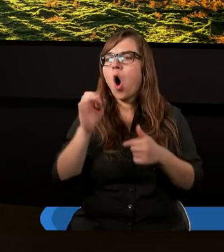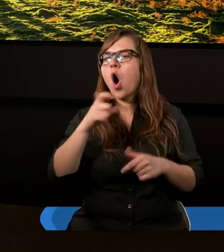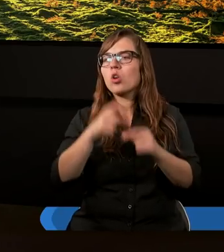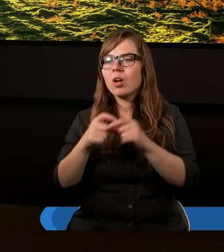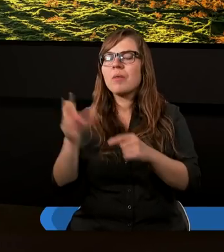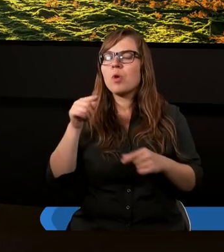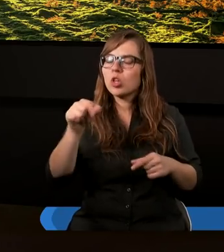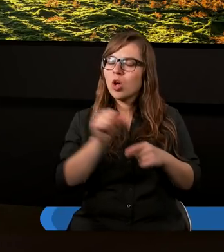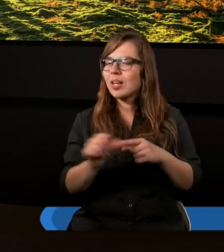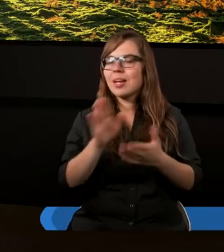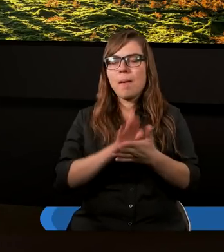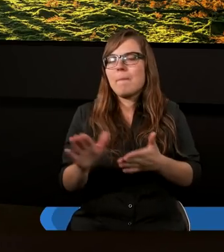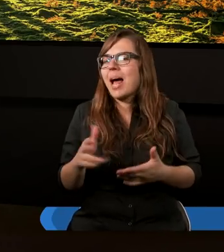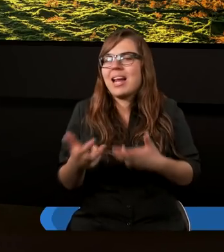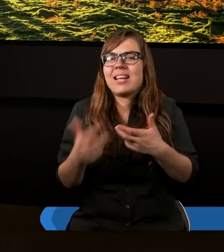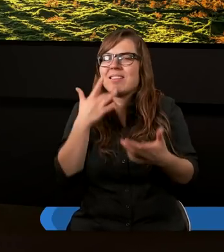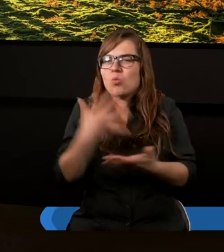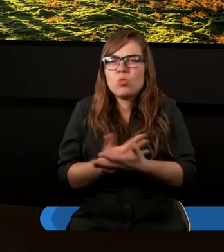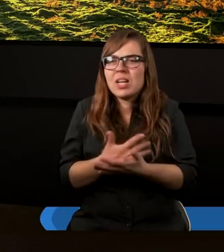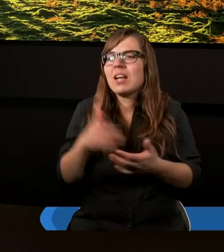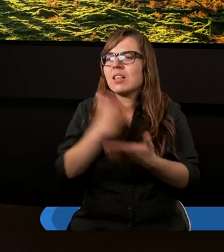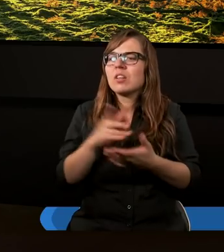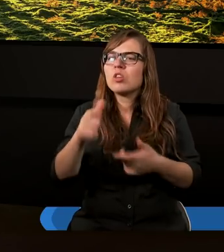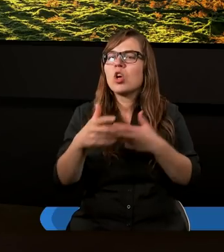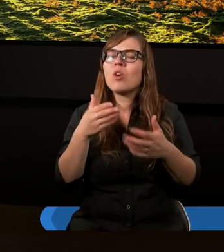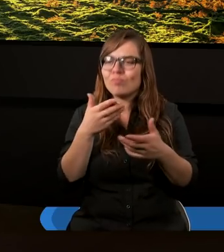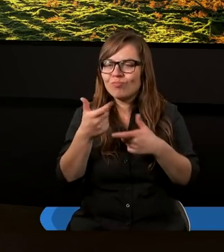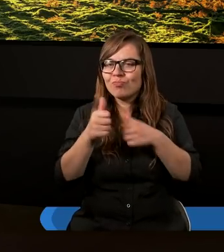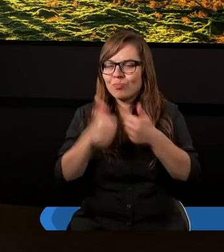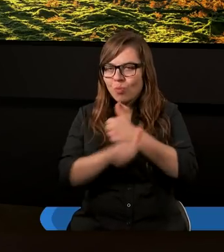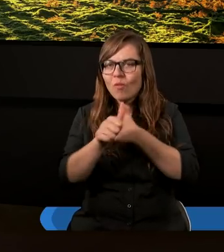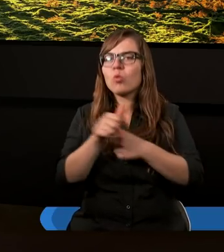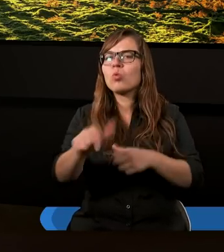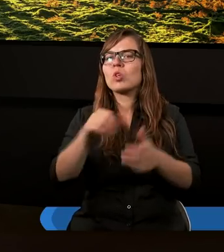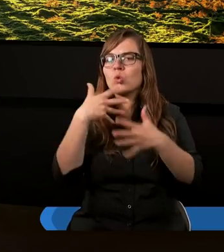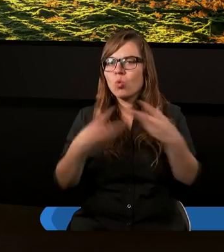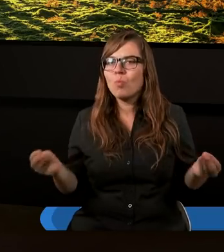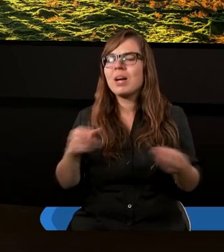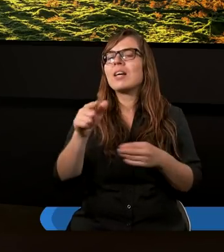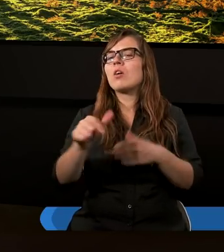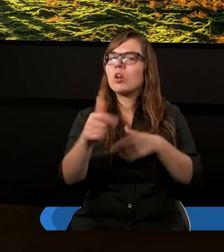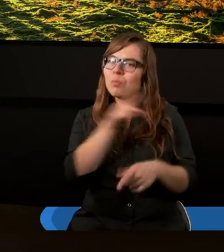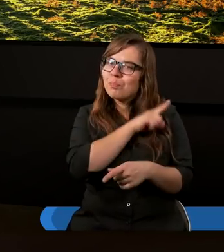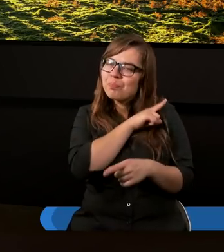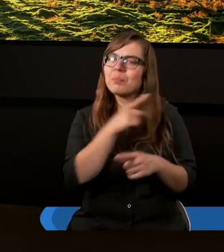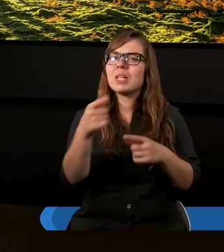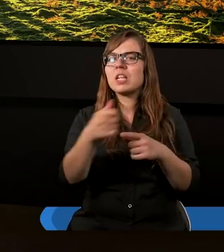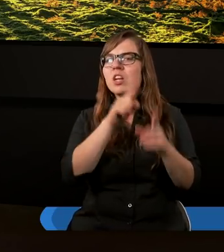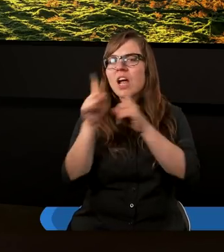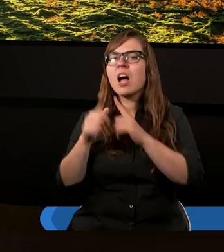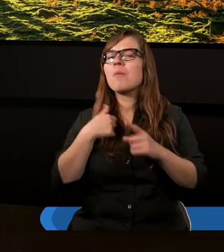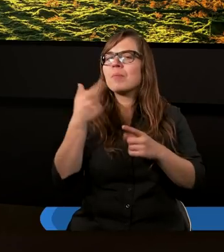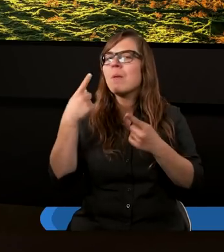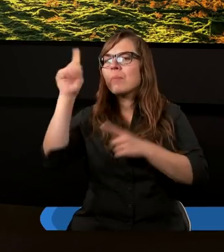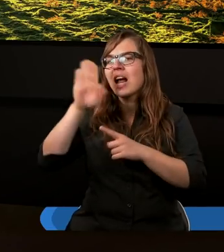słowa, bo to jest bezużyteczne, a tylko słuchaczy do zguby przywodzi. Staraj się usilnie o to, abyś mógł